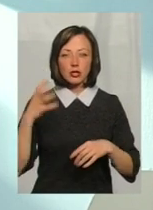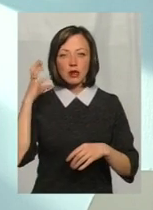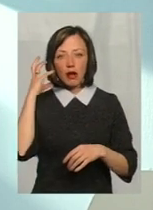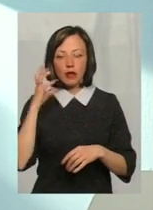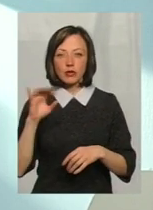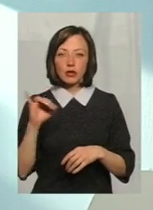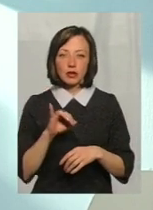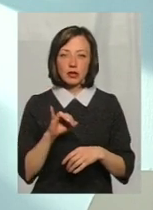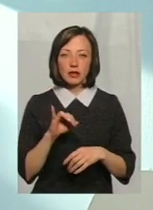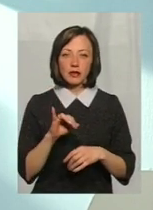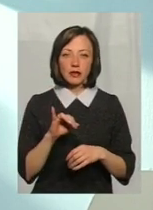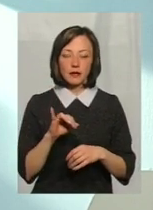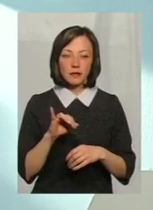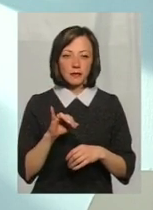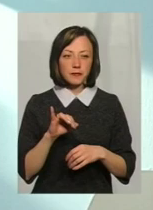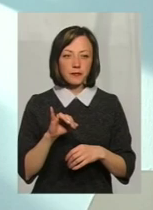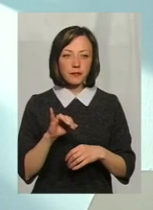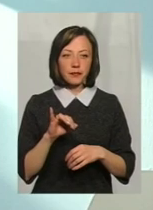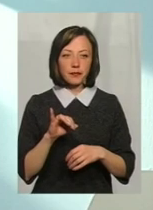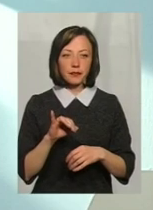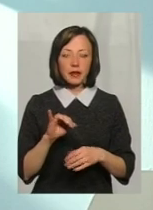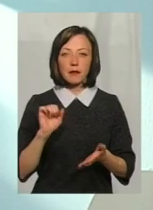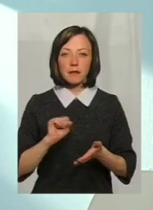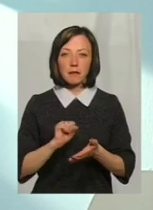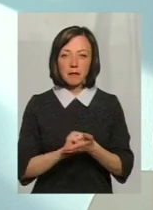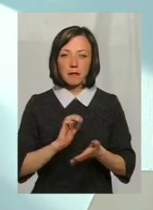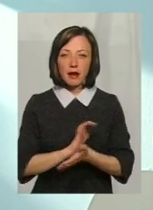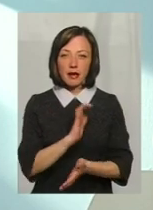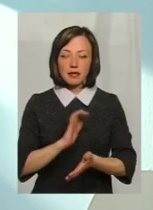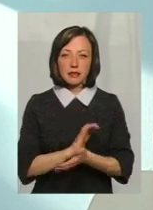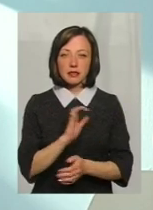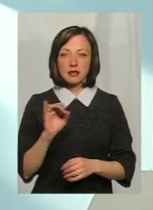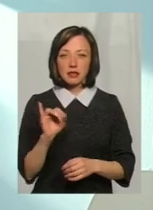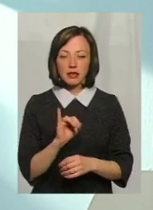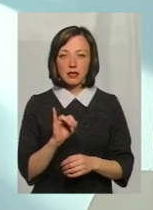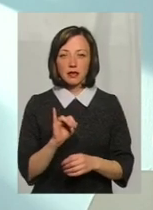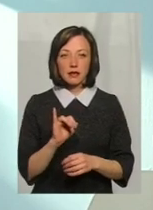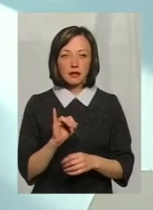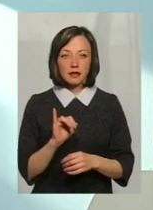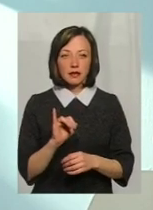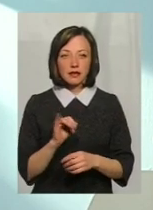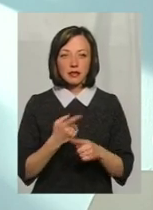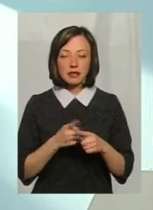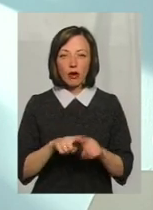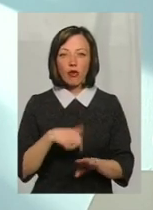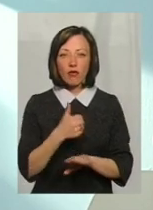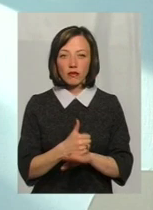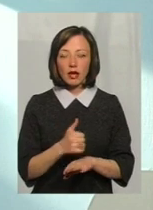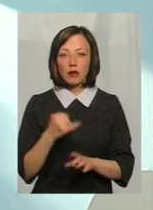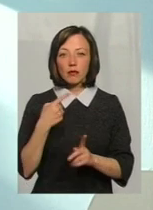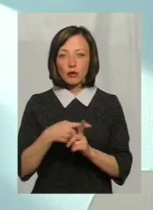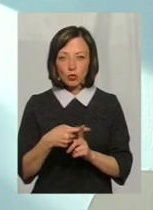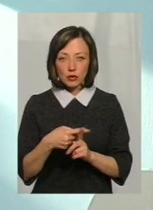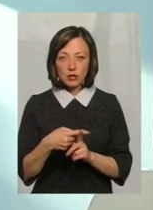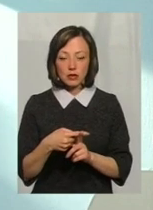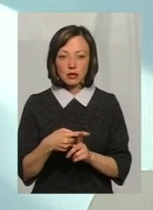радіо, і преса. В даному випадку це саме головне. Ну, і плюс